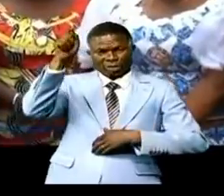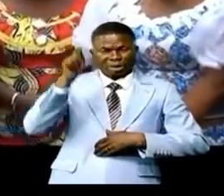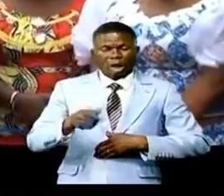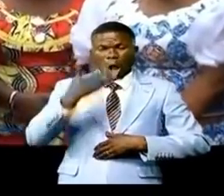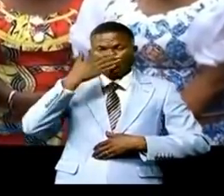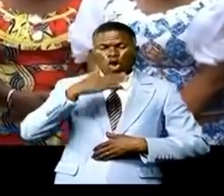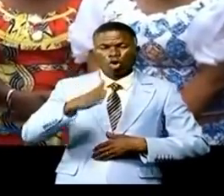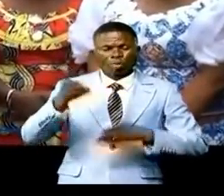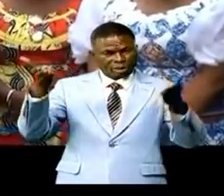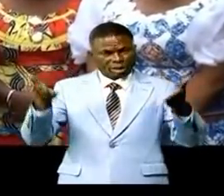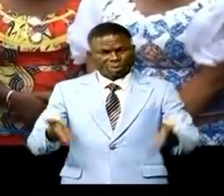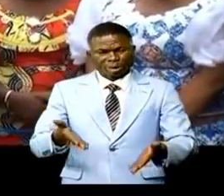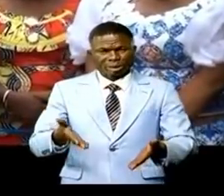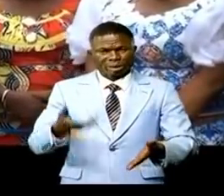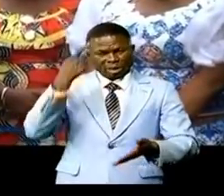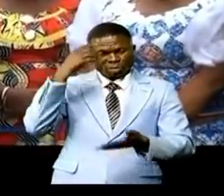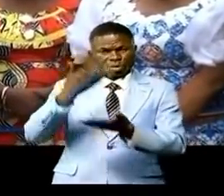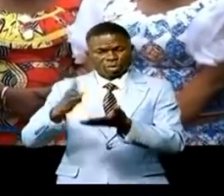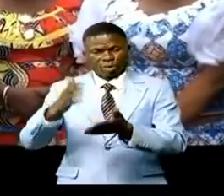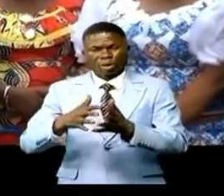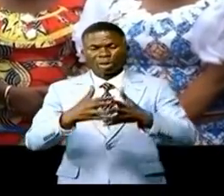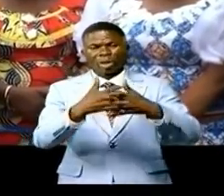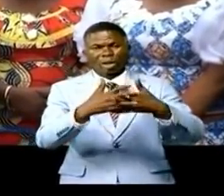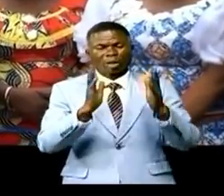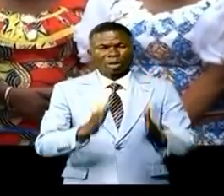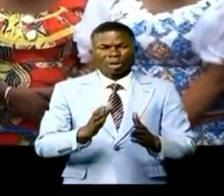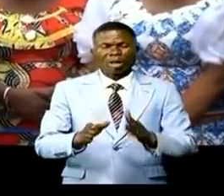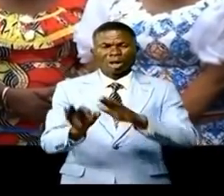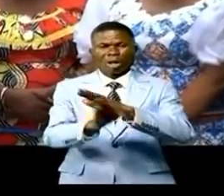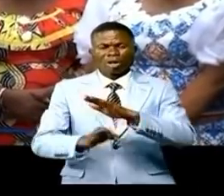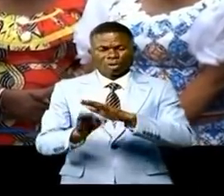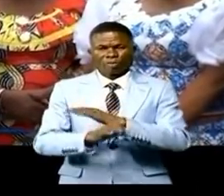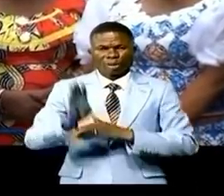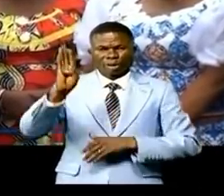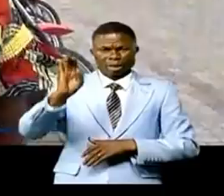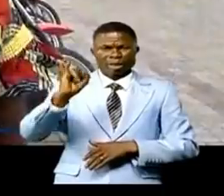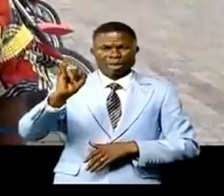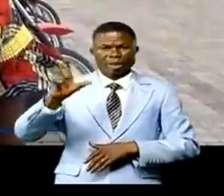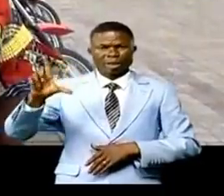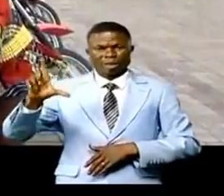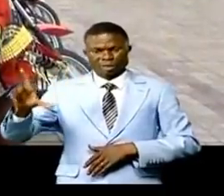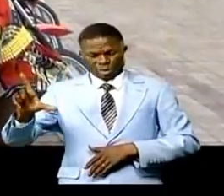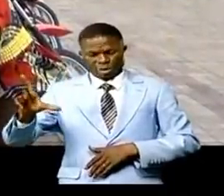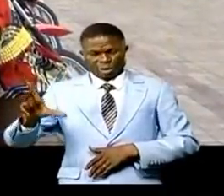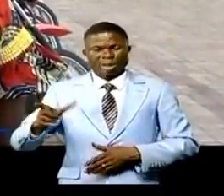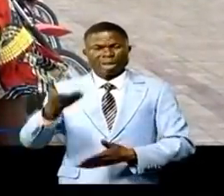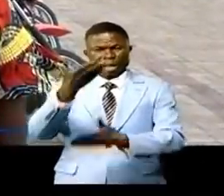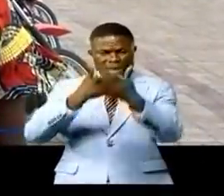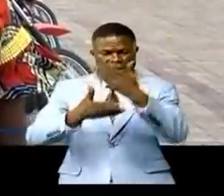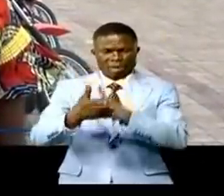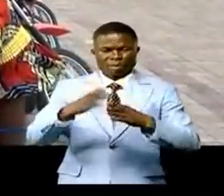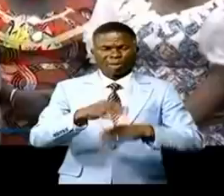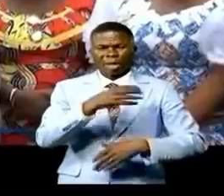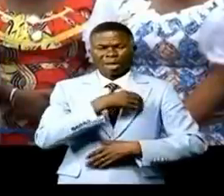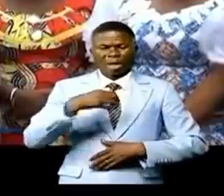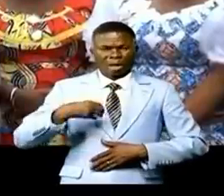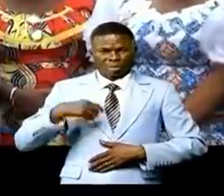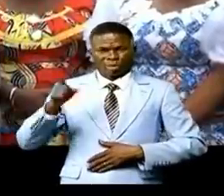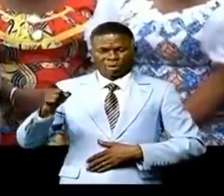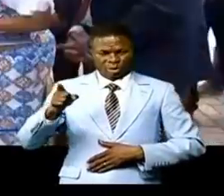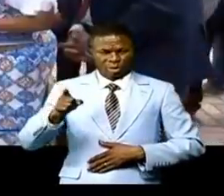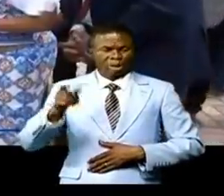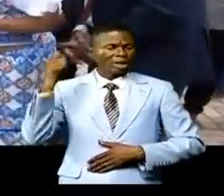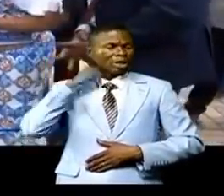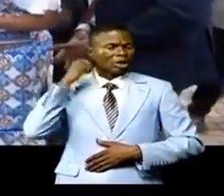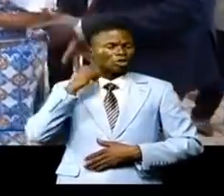Dr Jerry Kibanza et du partenaire la fondation Bill & Melinda Guette représentée par Madame Lucie Mwepu, point focal qui remplace le